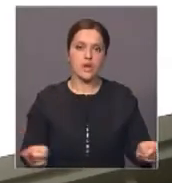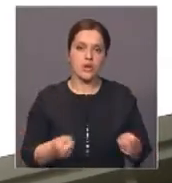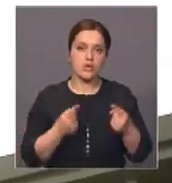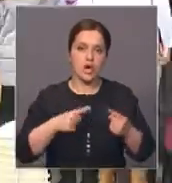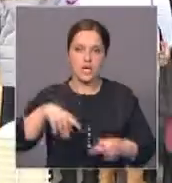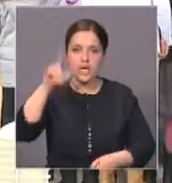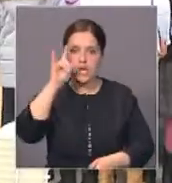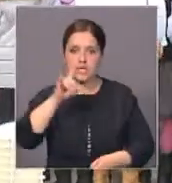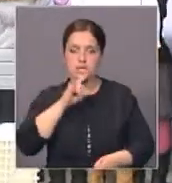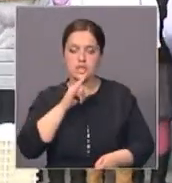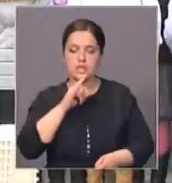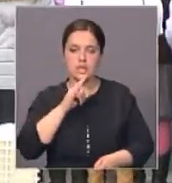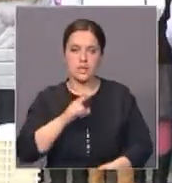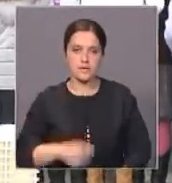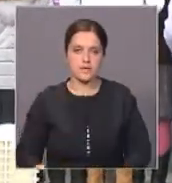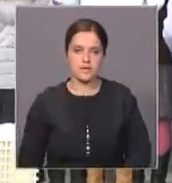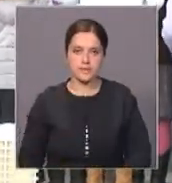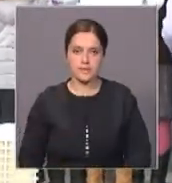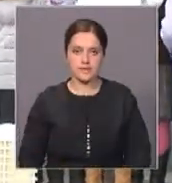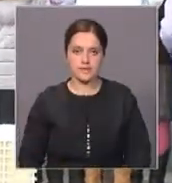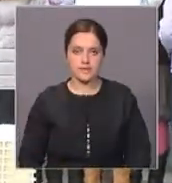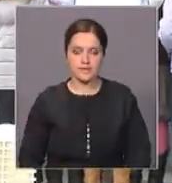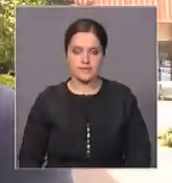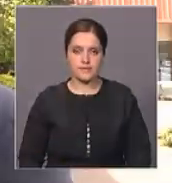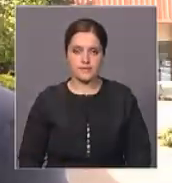процветанию страны, говорят парламентарии.